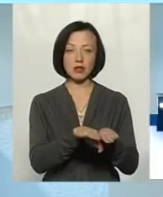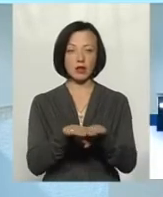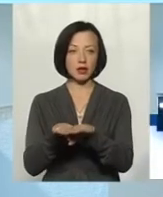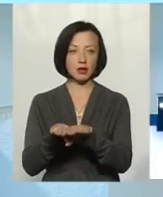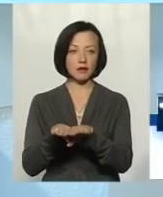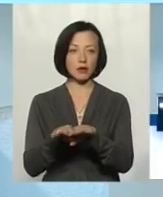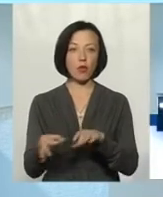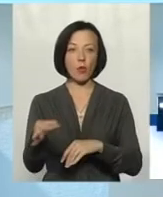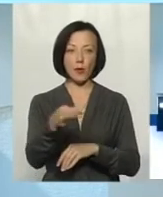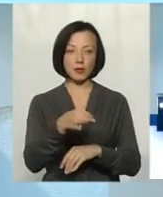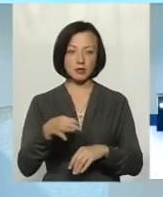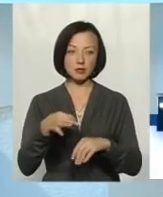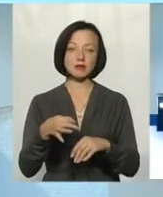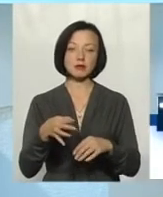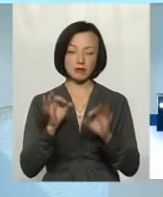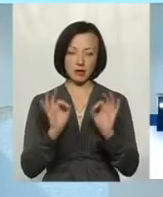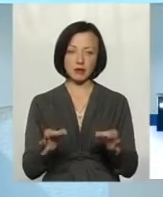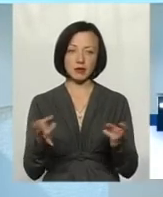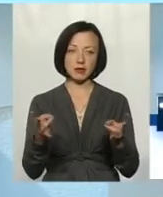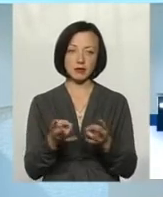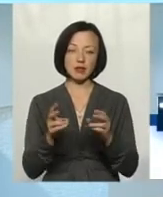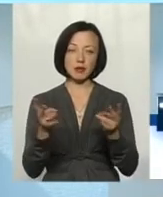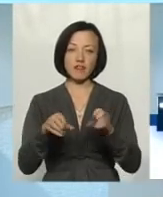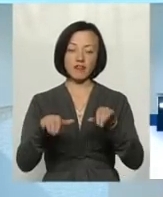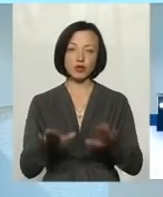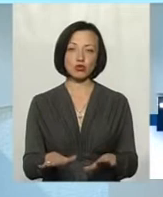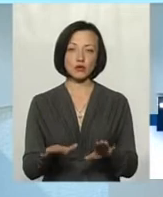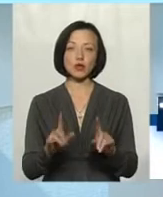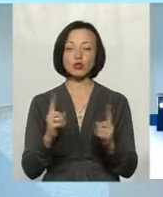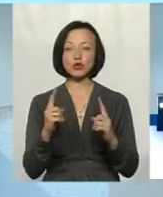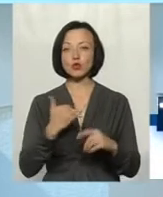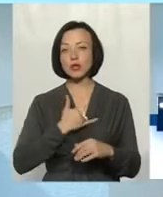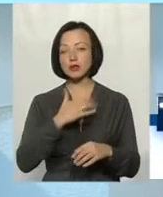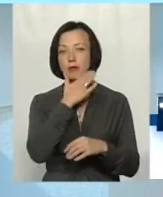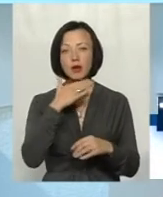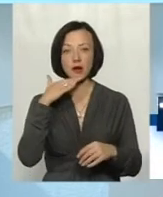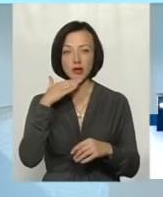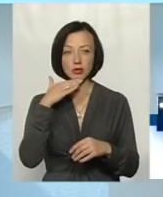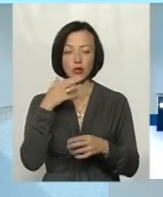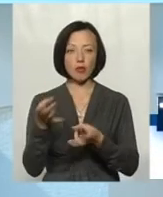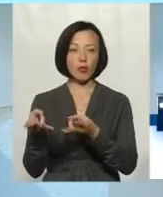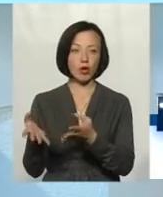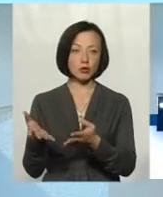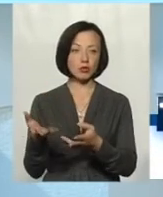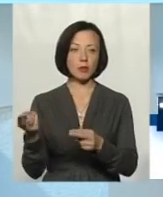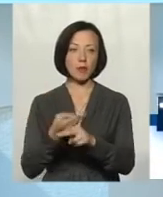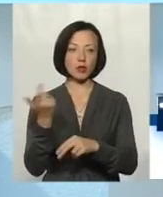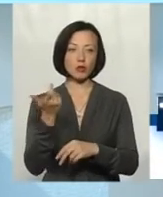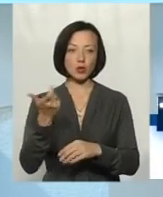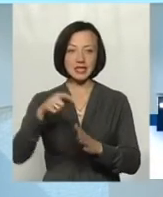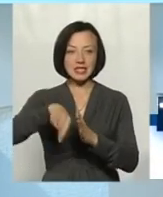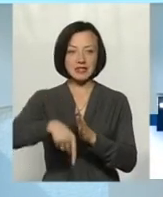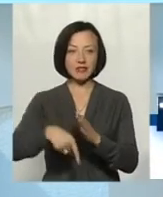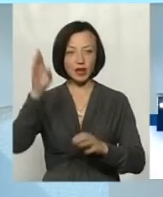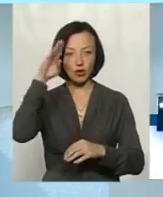обласної влади, мабуть, що треба тут щось вирішувати. Тому що в нас велика кількість покинутих безхозніх свердловин, які